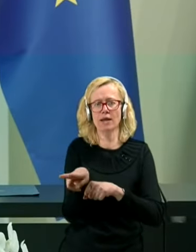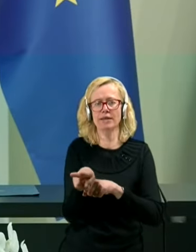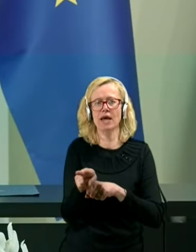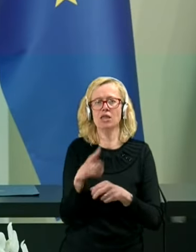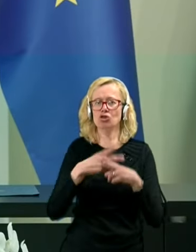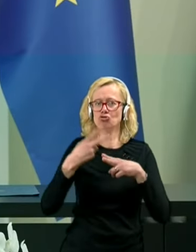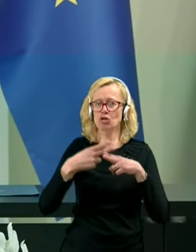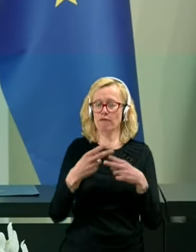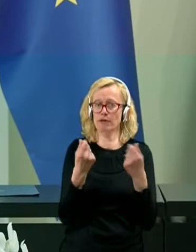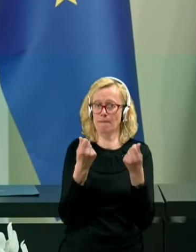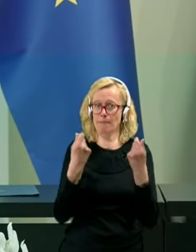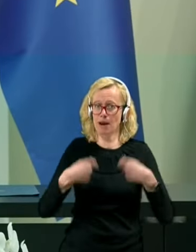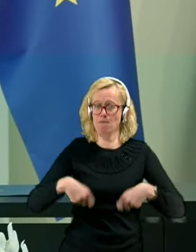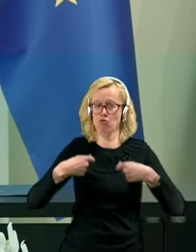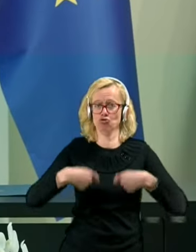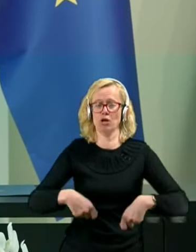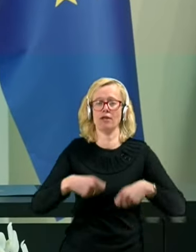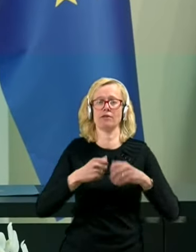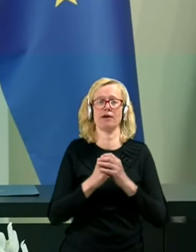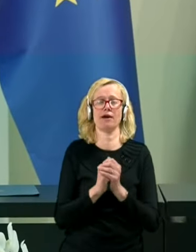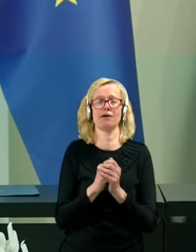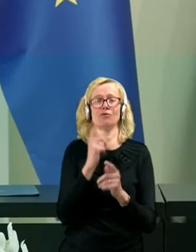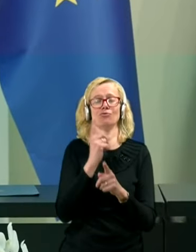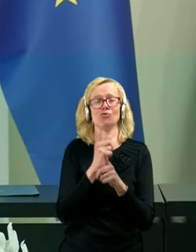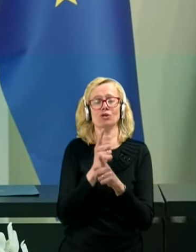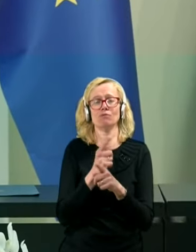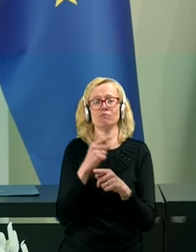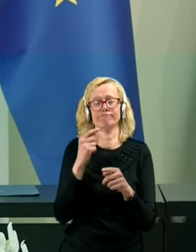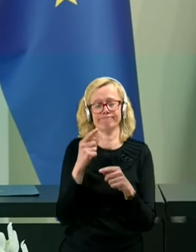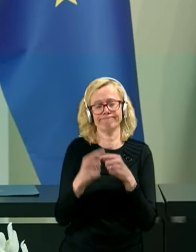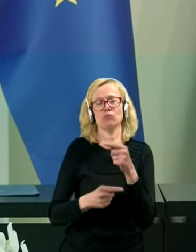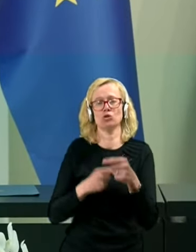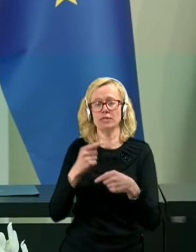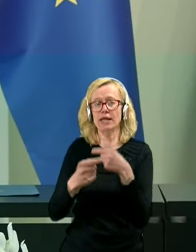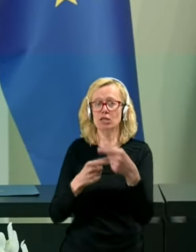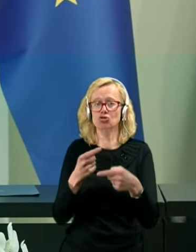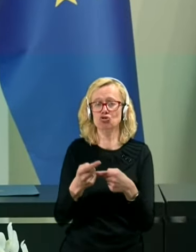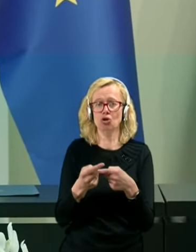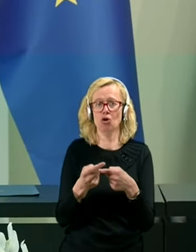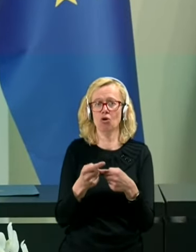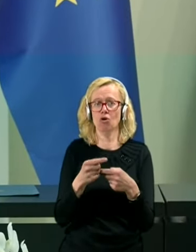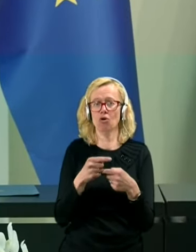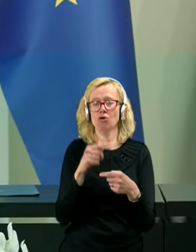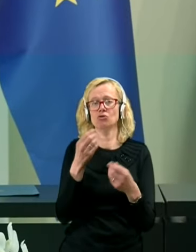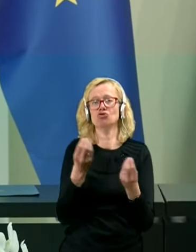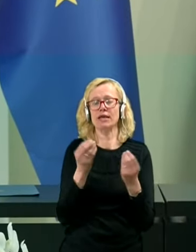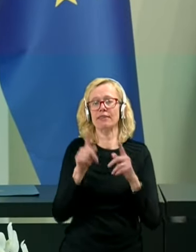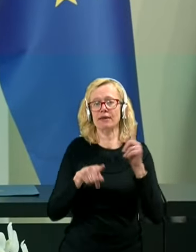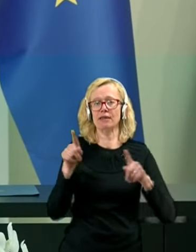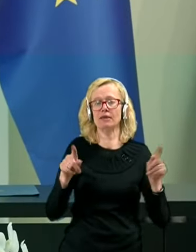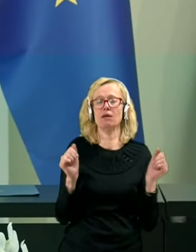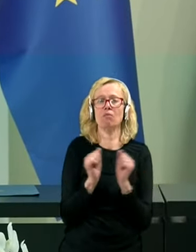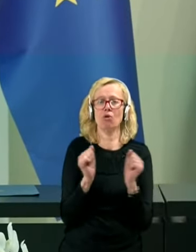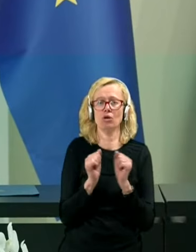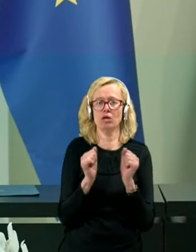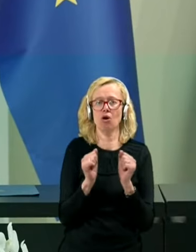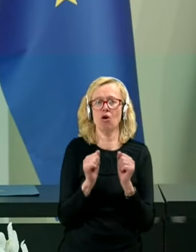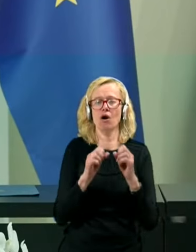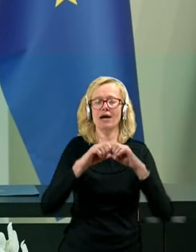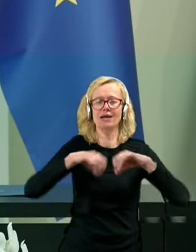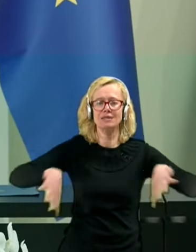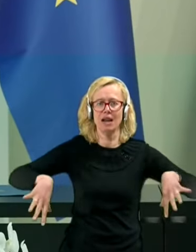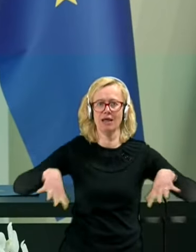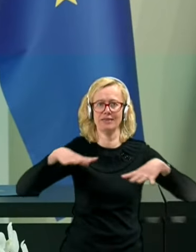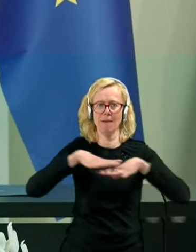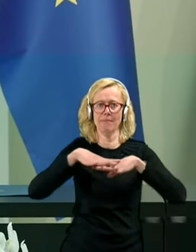in posledično, česar se nekateri zlo bojijo, razgradnje mrež, ki